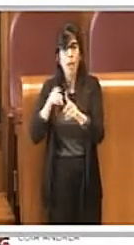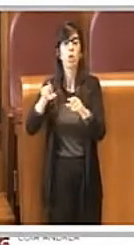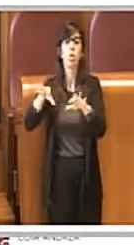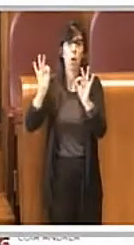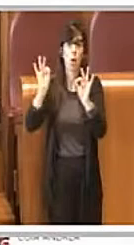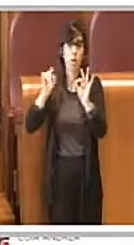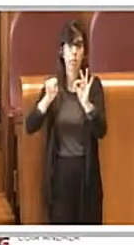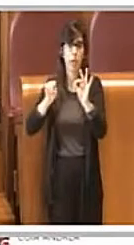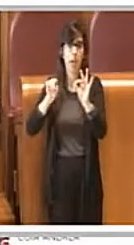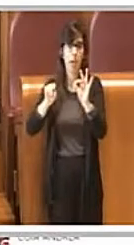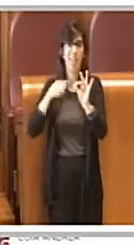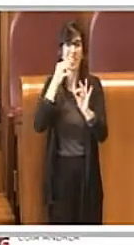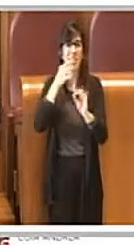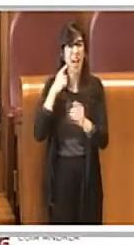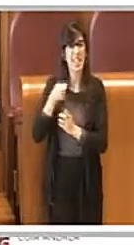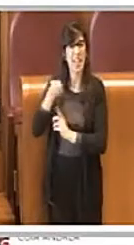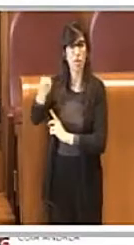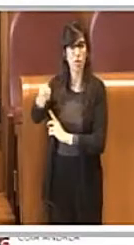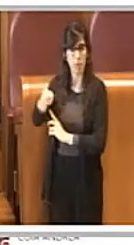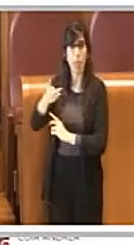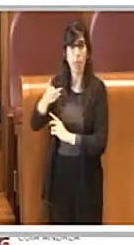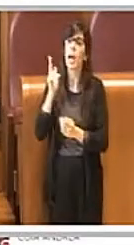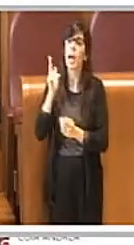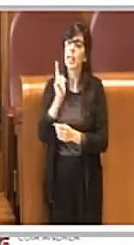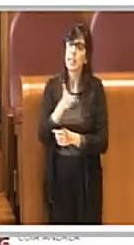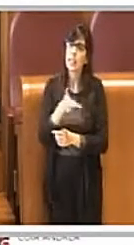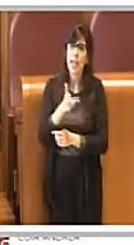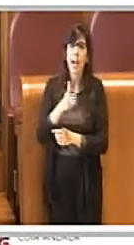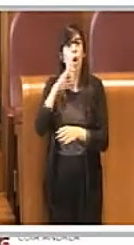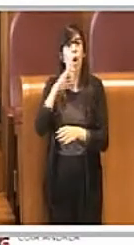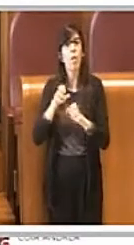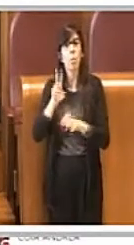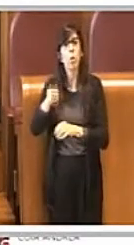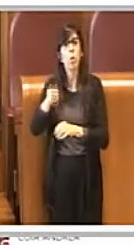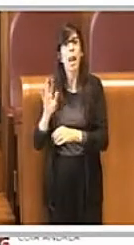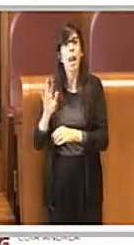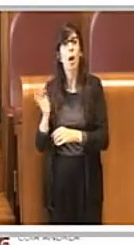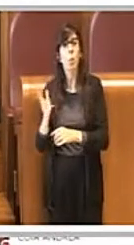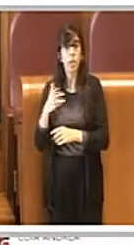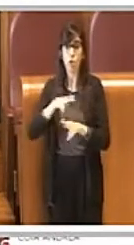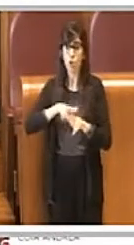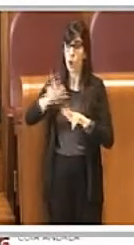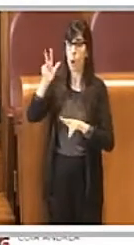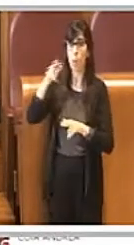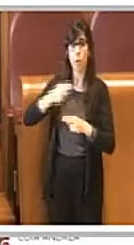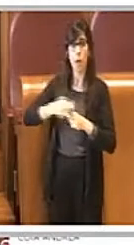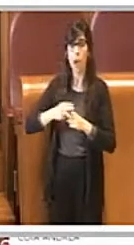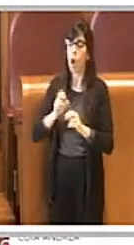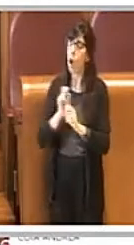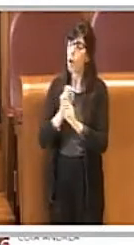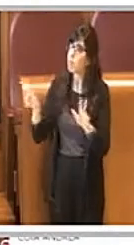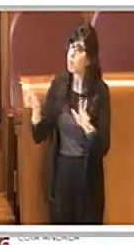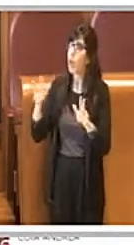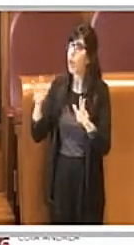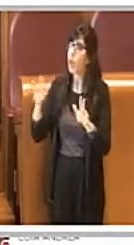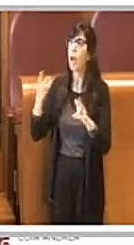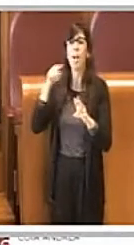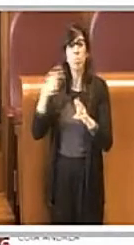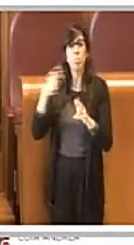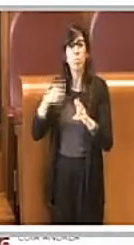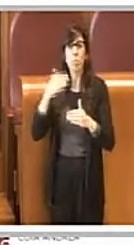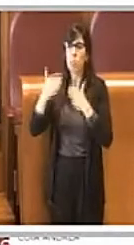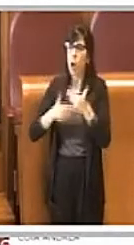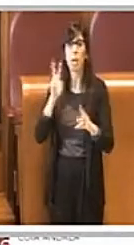data 13.11.2015 il Comune di Roma comunicava la conclusione di questo procedimento di verifica,